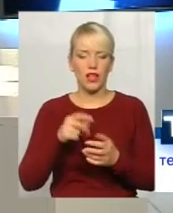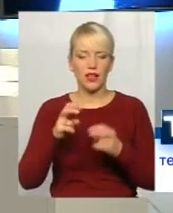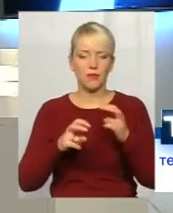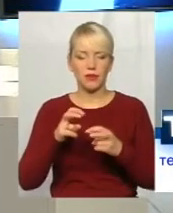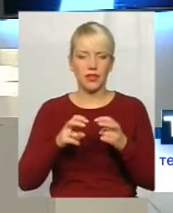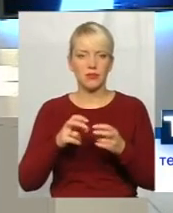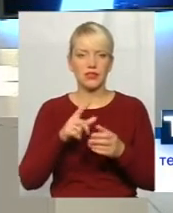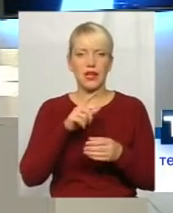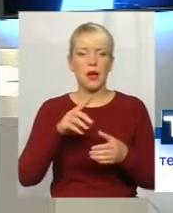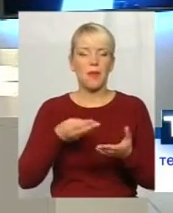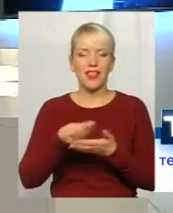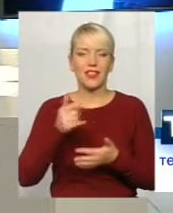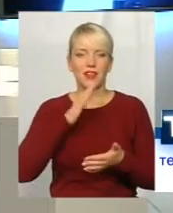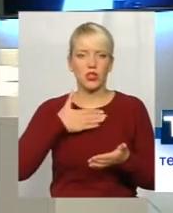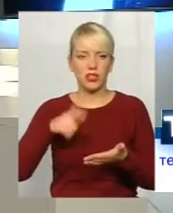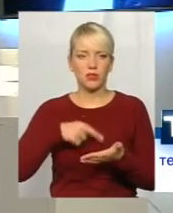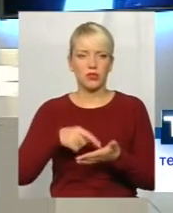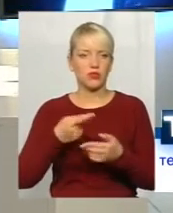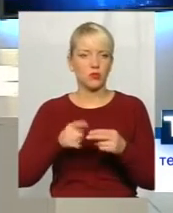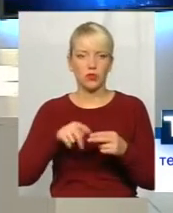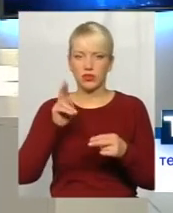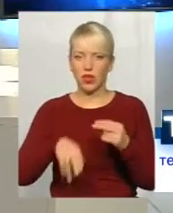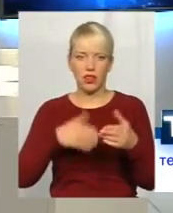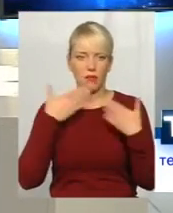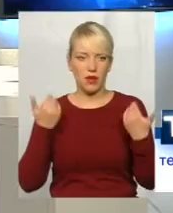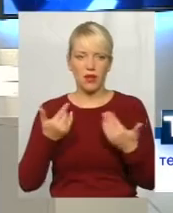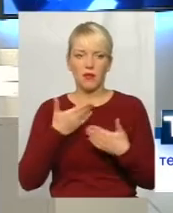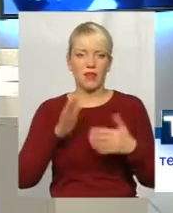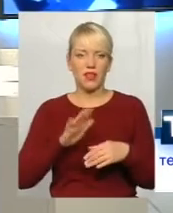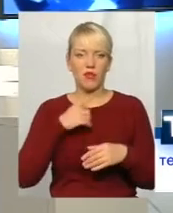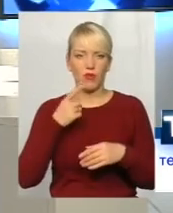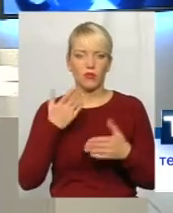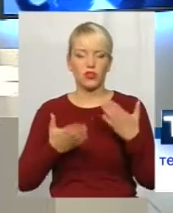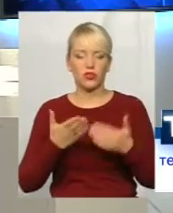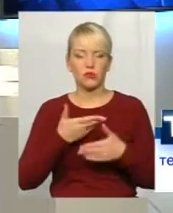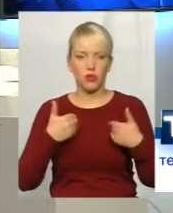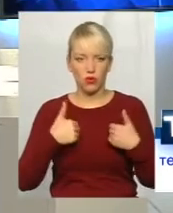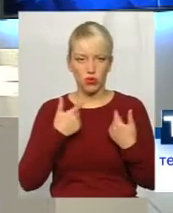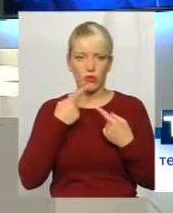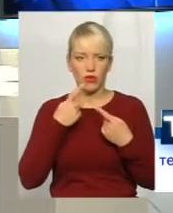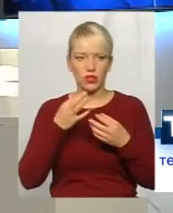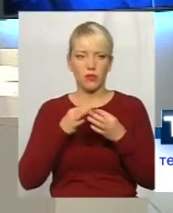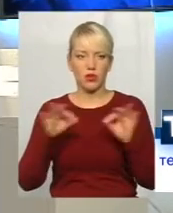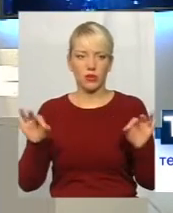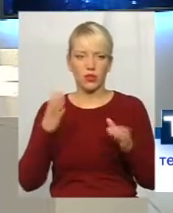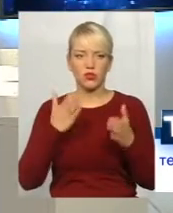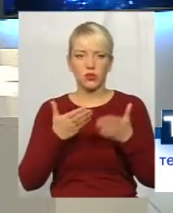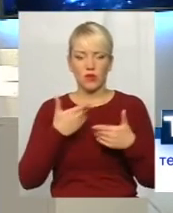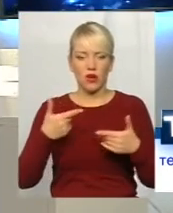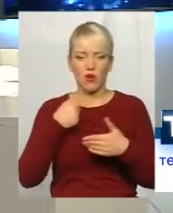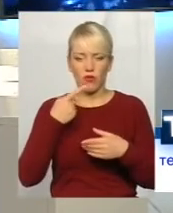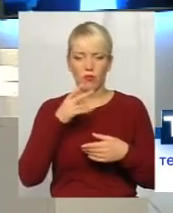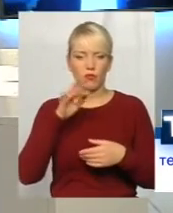платили і так далі. І таким чином цього кінця нема. Хоча ми говоримо, що якщо ми хочемо говорити про демократію, якщо ми говоримо про